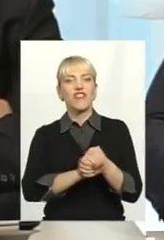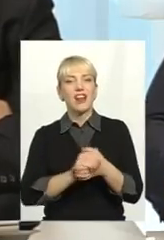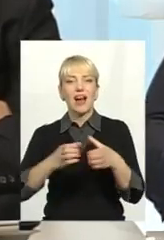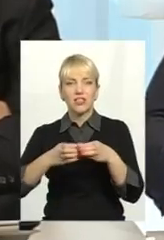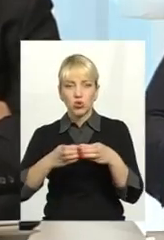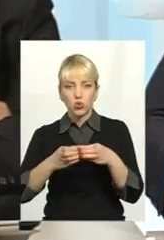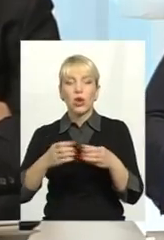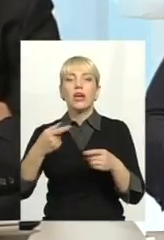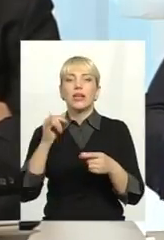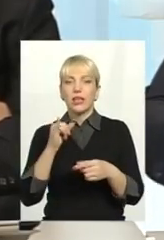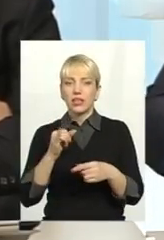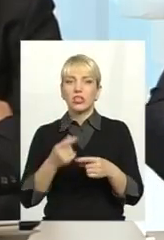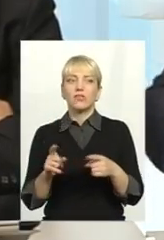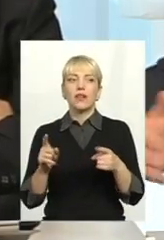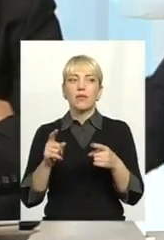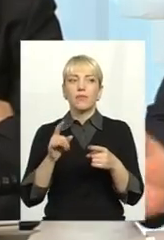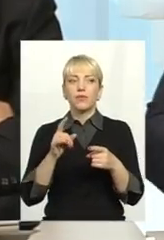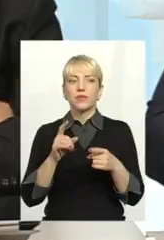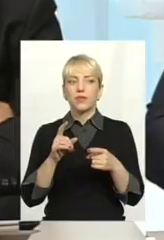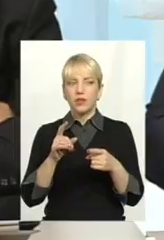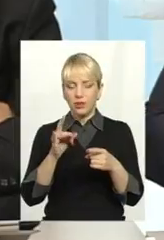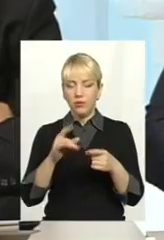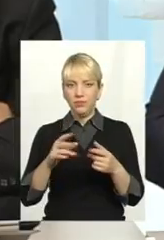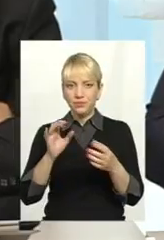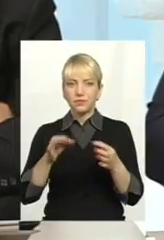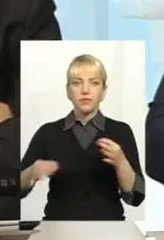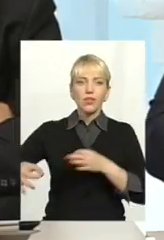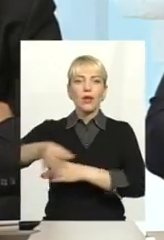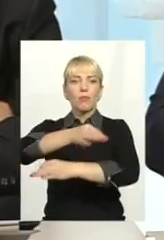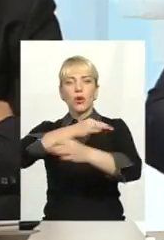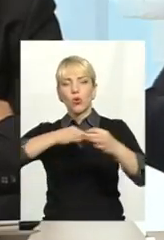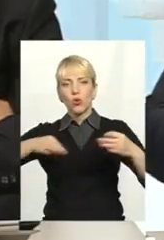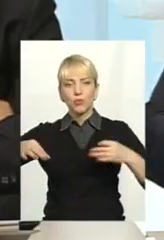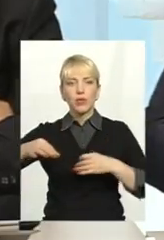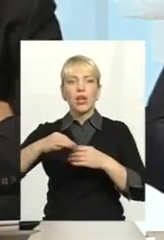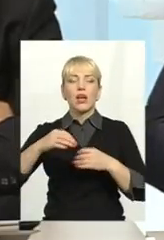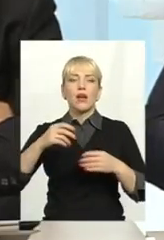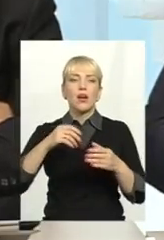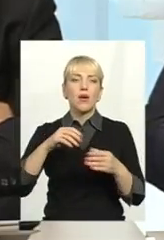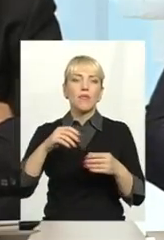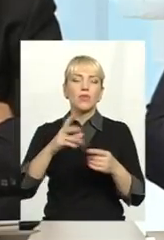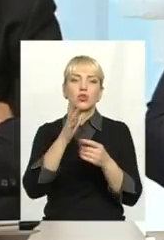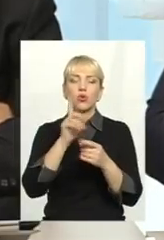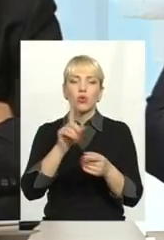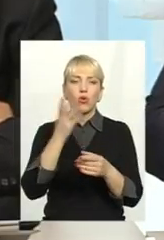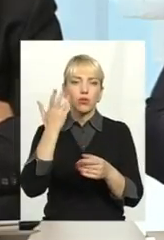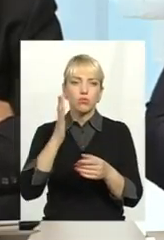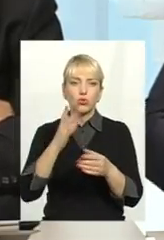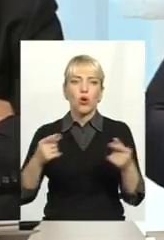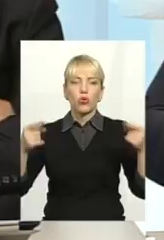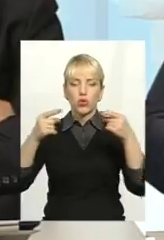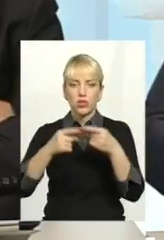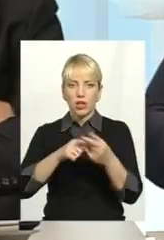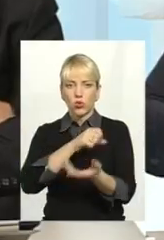пропозиції до уряду при клубному столі, оговоренні бюджету, остаточного прийняття бюджету. А